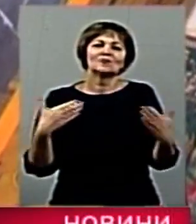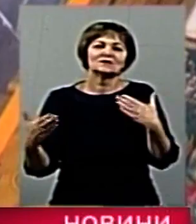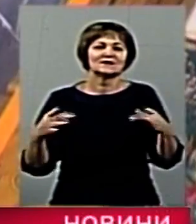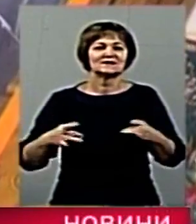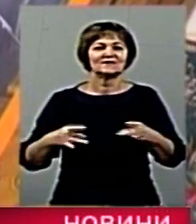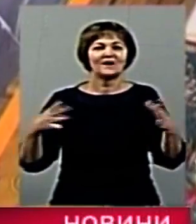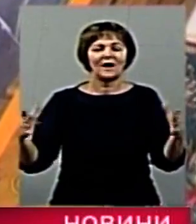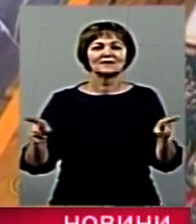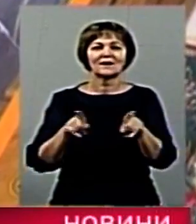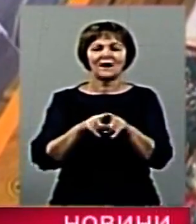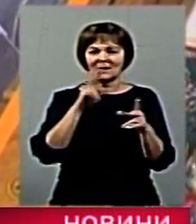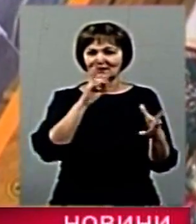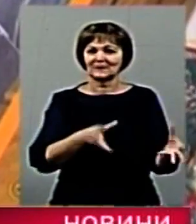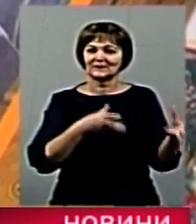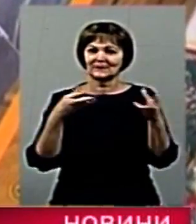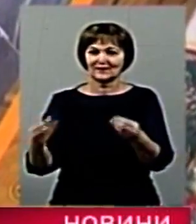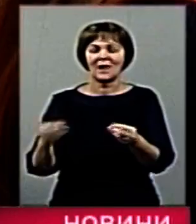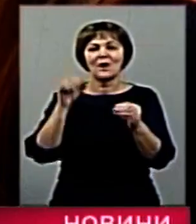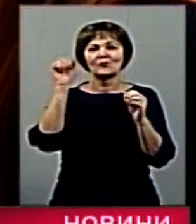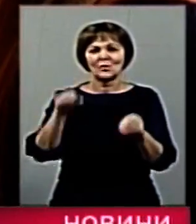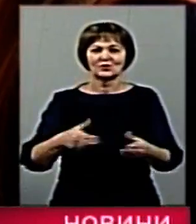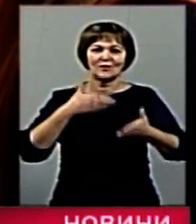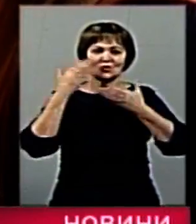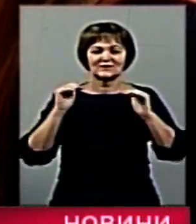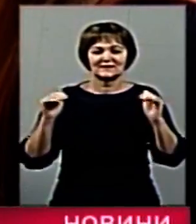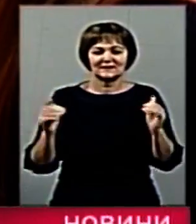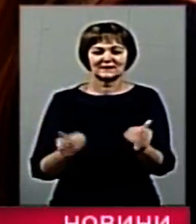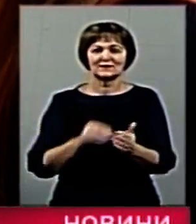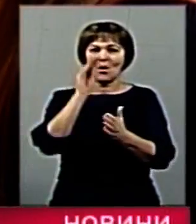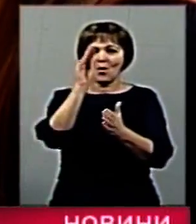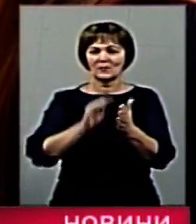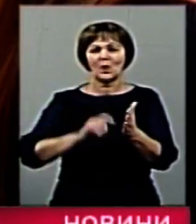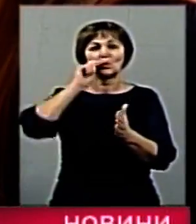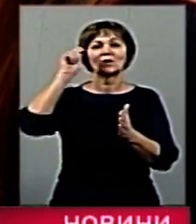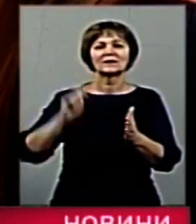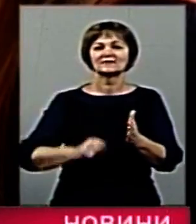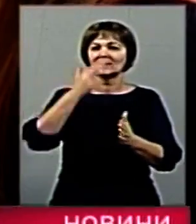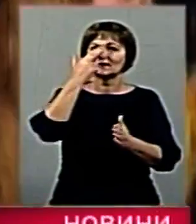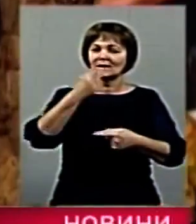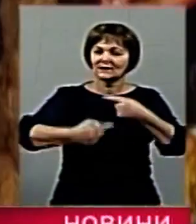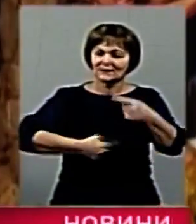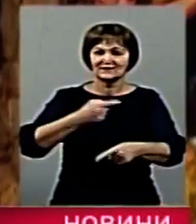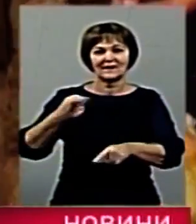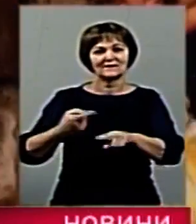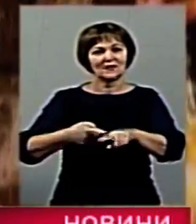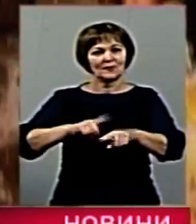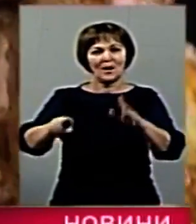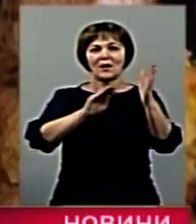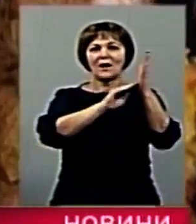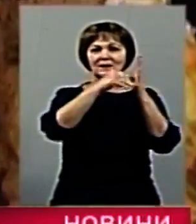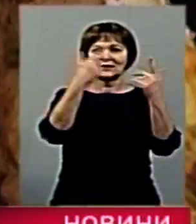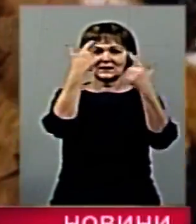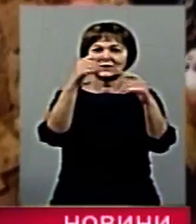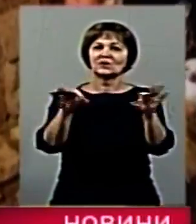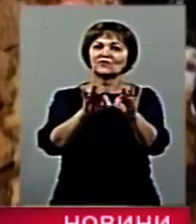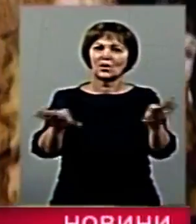до календарної сезонності. Ще на сторінках можна прочитати стислий опис українських традицій. Окрім цього, у календарі розмістили інформацію